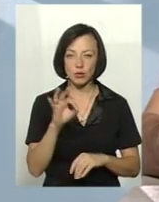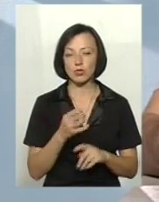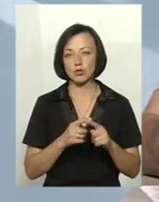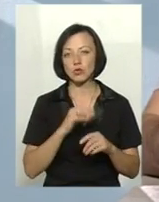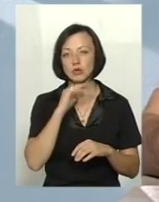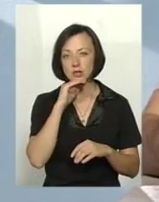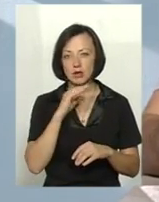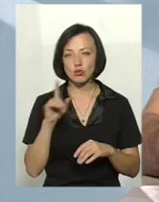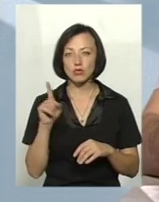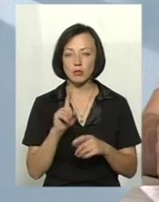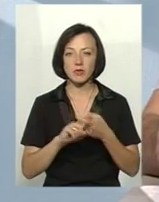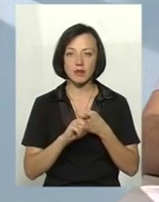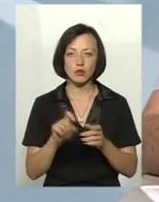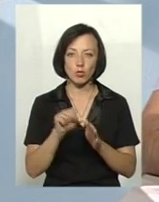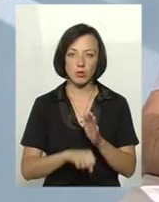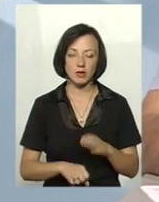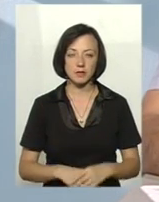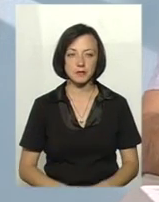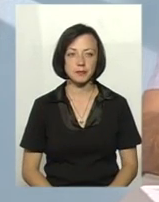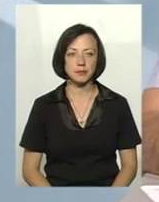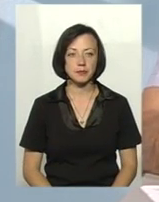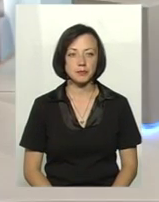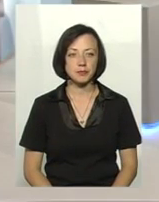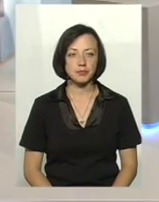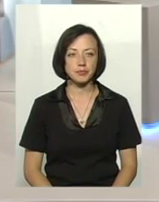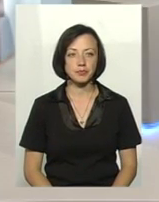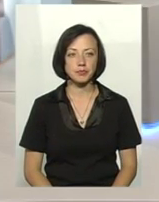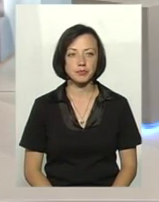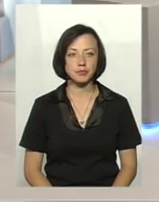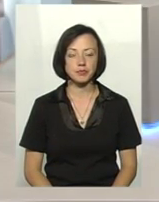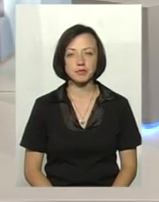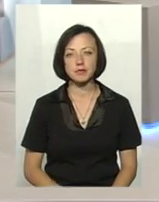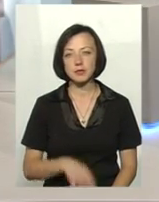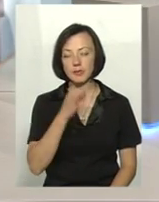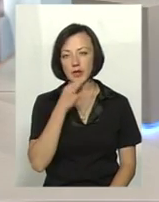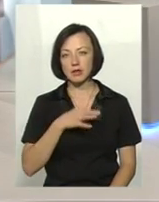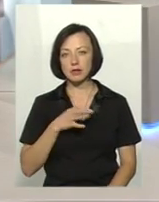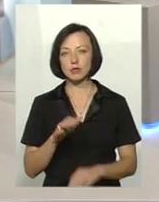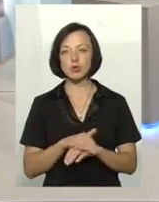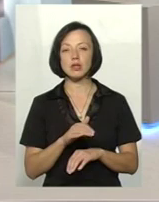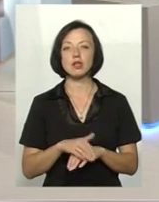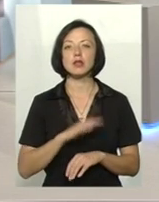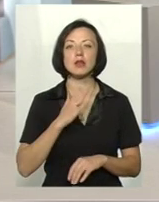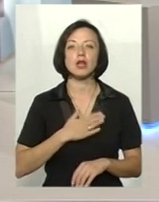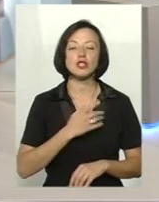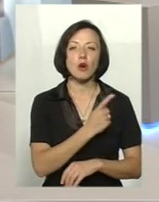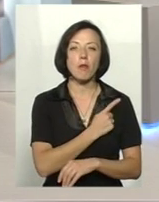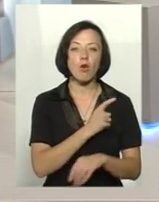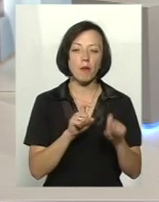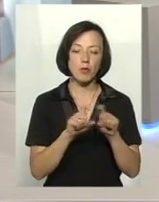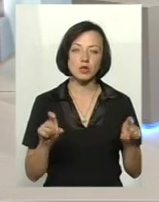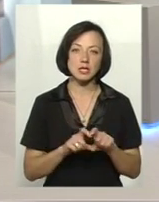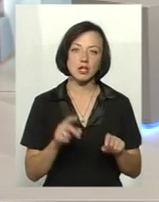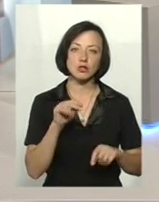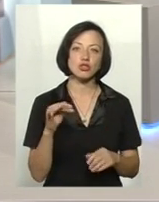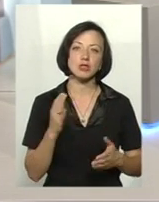цього достатньо, щоб збутник вбити, щоб він не поширивався. Скажіть, будь ласка, на тих наших блокпостах, чи є